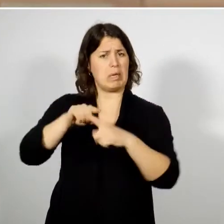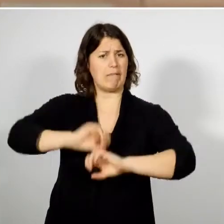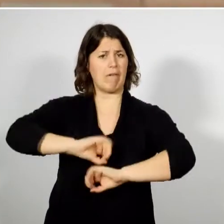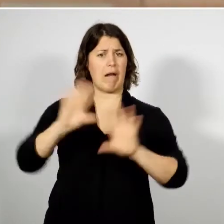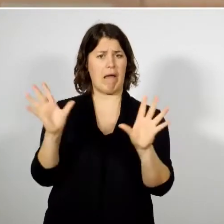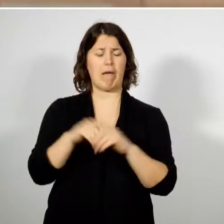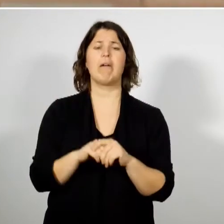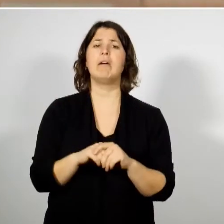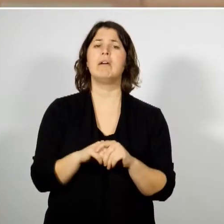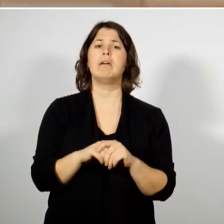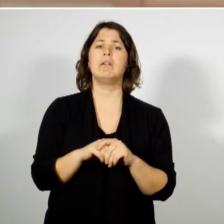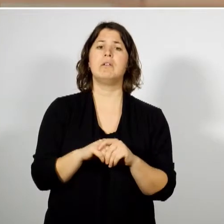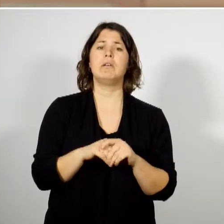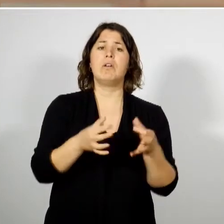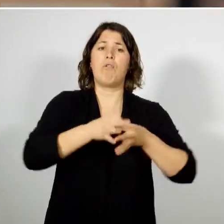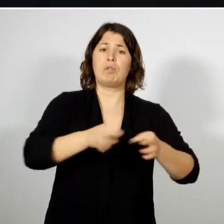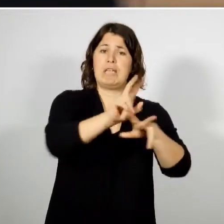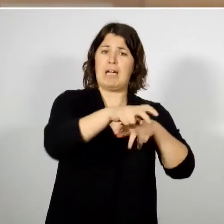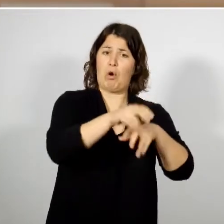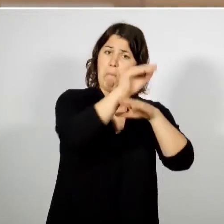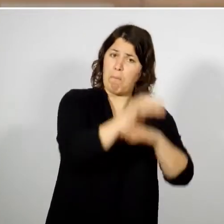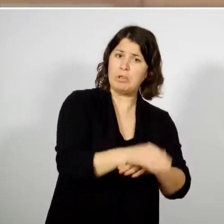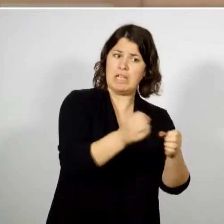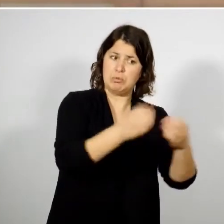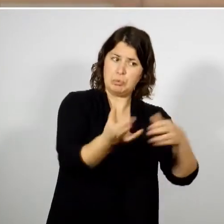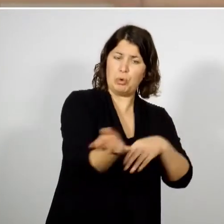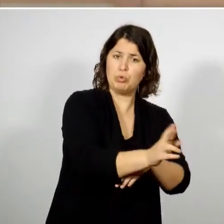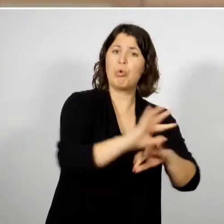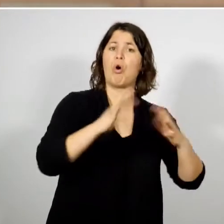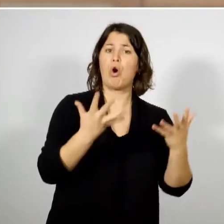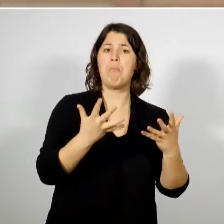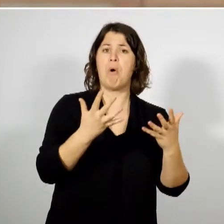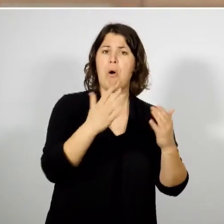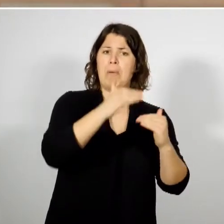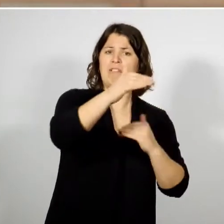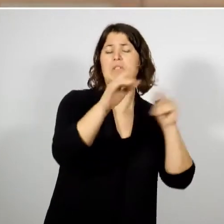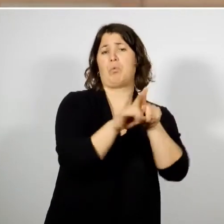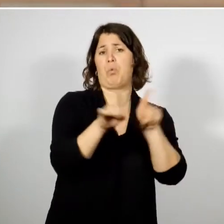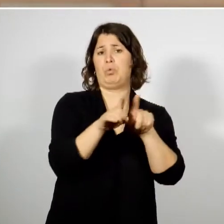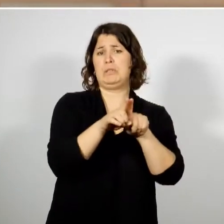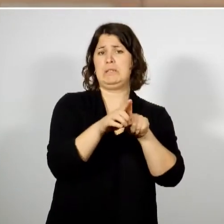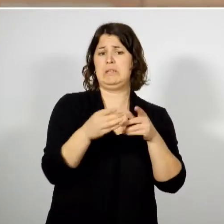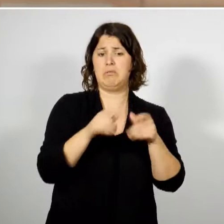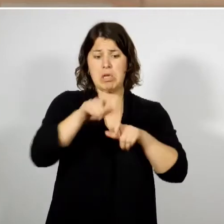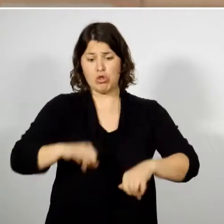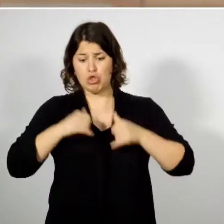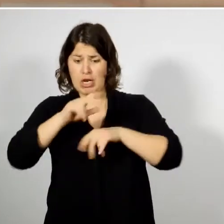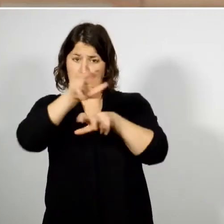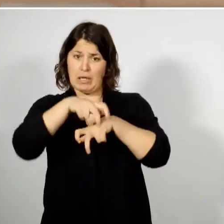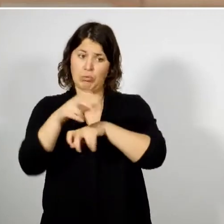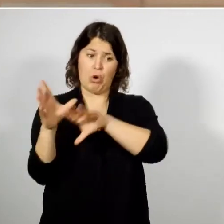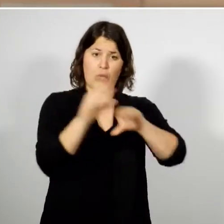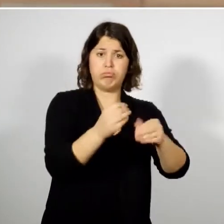Protéger et réactiver le foncier agricole dans les démarches de panification et faciliter l'installation de jeunes agriculteurs.